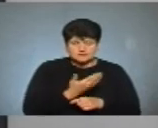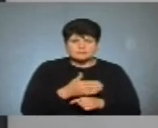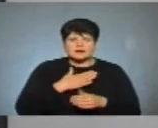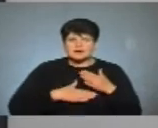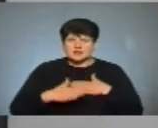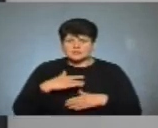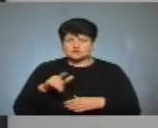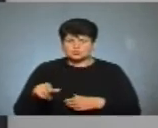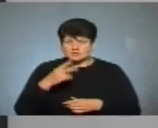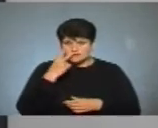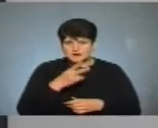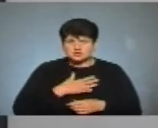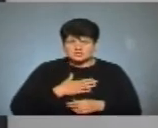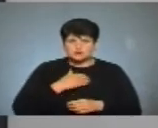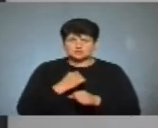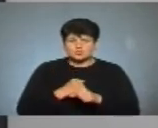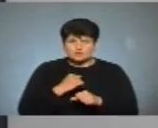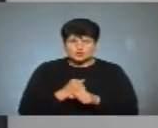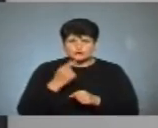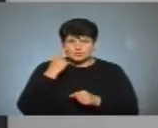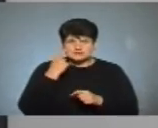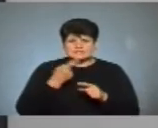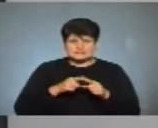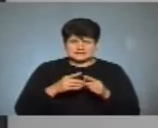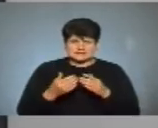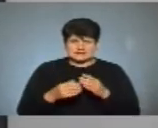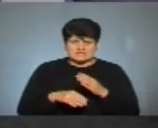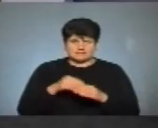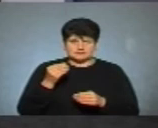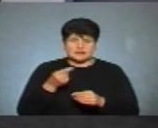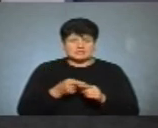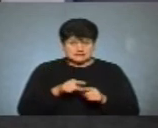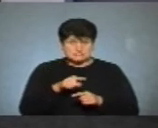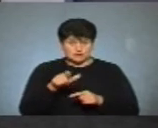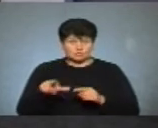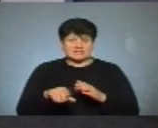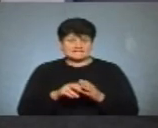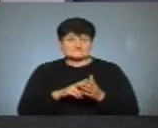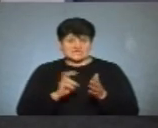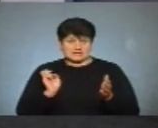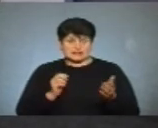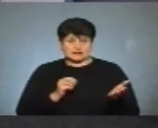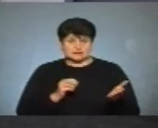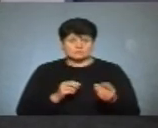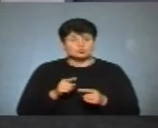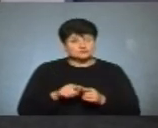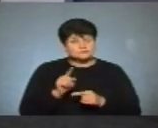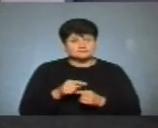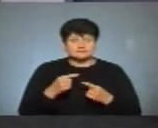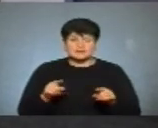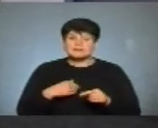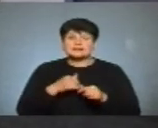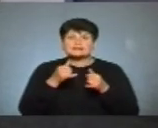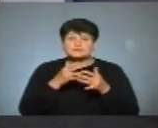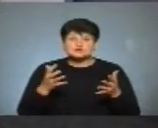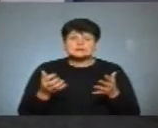люди бачили нашу роботу і оцінили це добре на виборах. Але ж ті самі люди вас відкликали. От якраз тут нюанс. Ми до цих пір